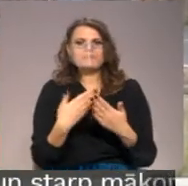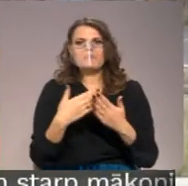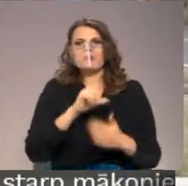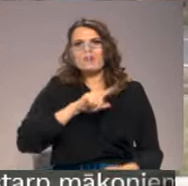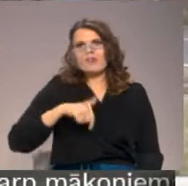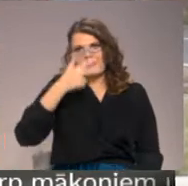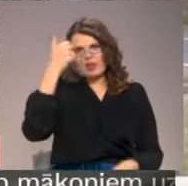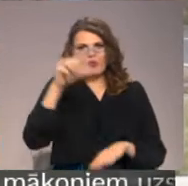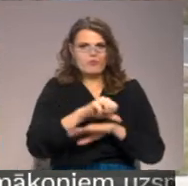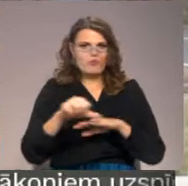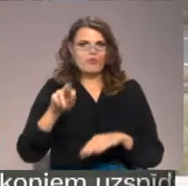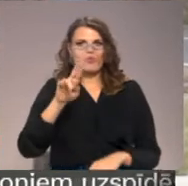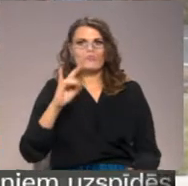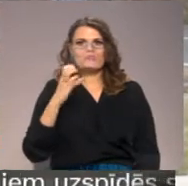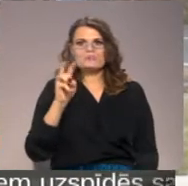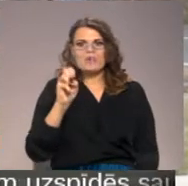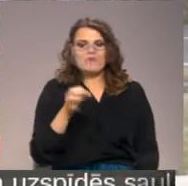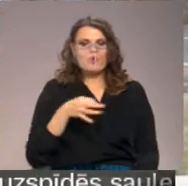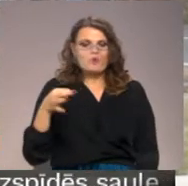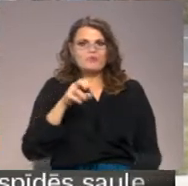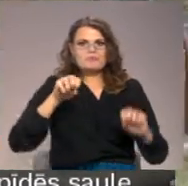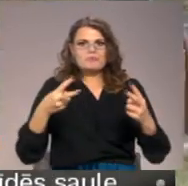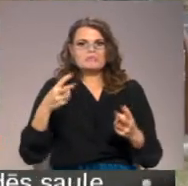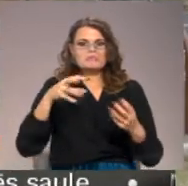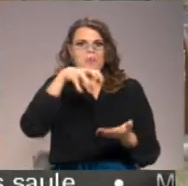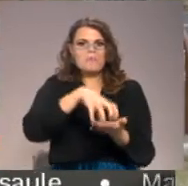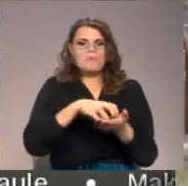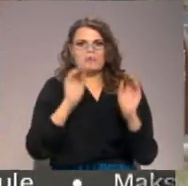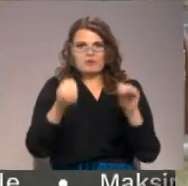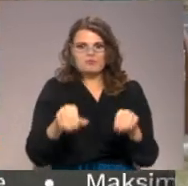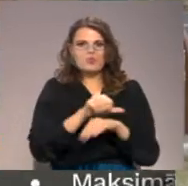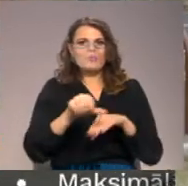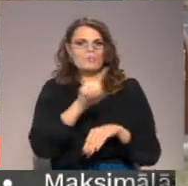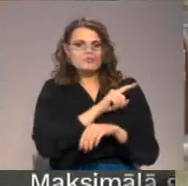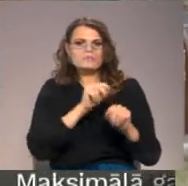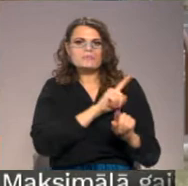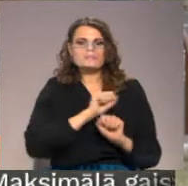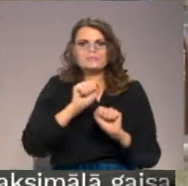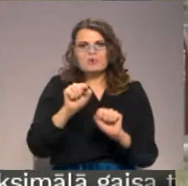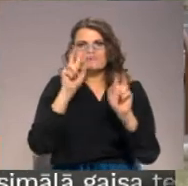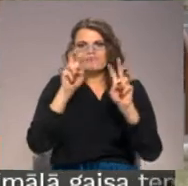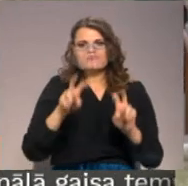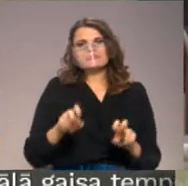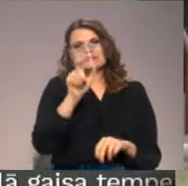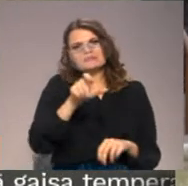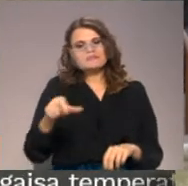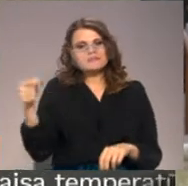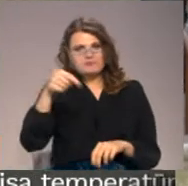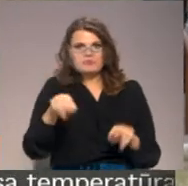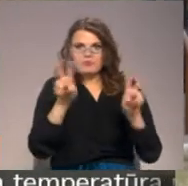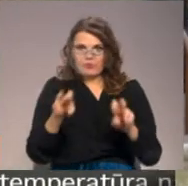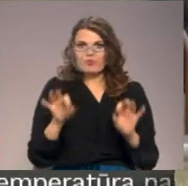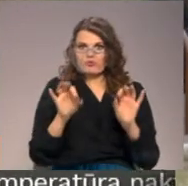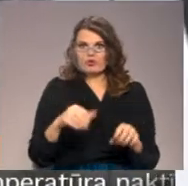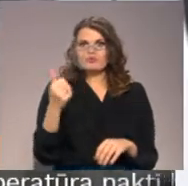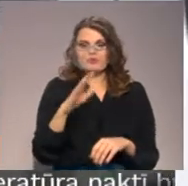pie Latvijas lietuvas robežs rudcavas nodā izvedot bāze, kur gan robežsārds, gan Zemesārds pārstāvi aktīvi pārbauda ieceļojušos cilvēkus, lai palicinātos,